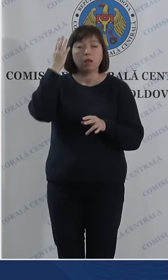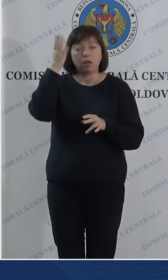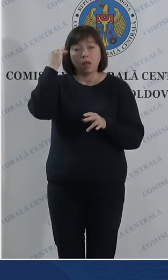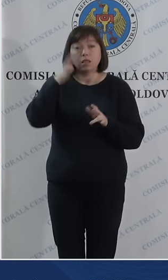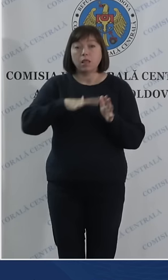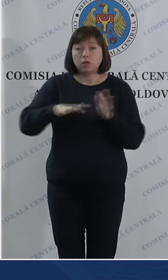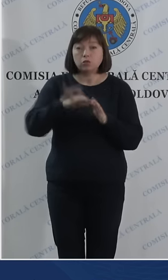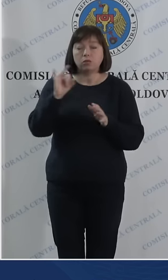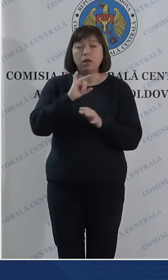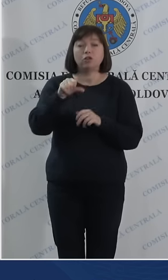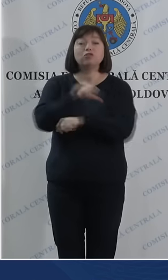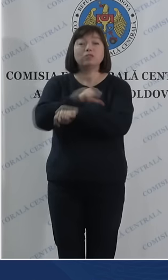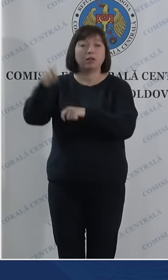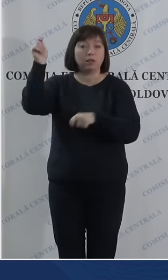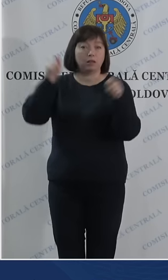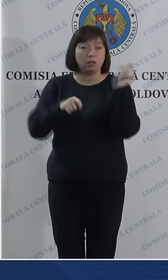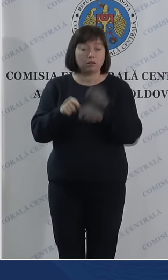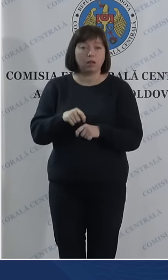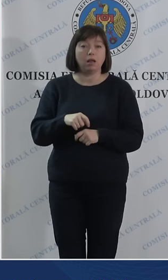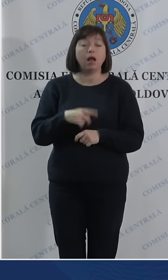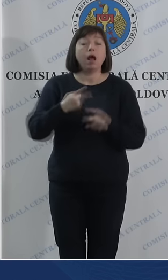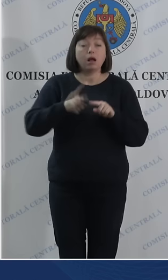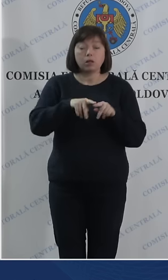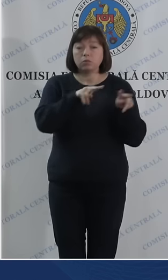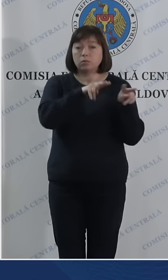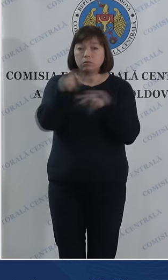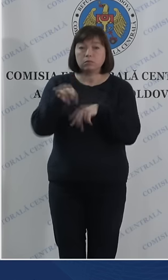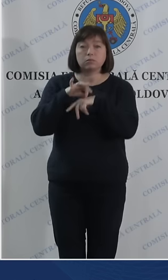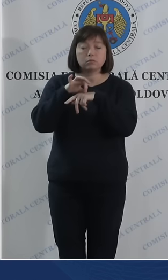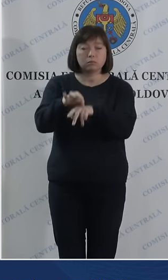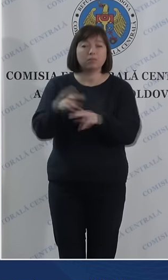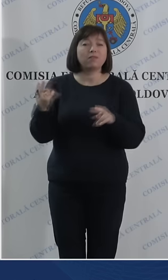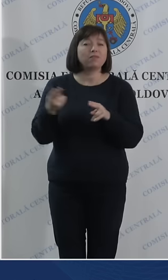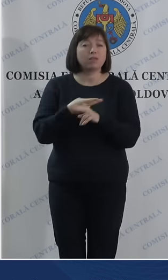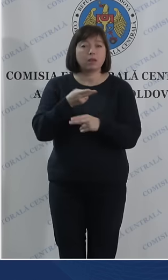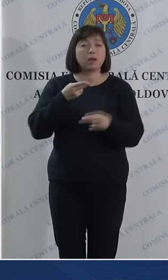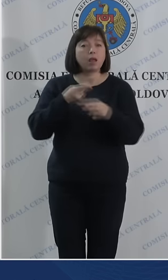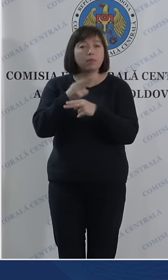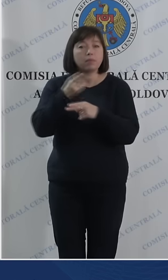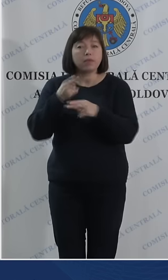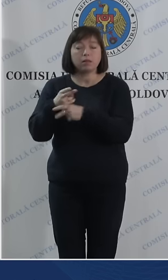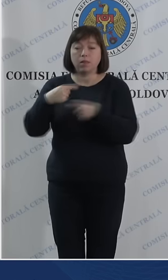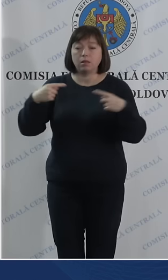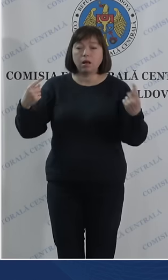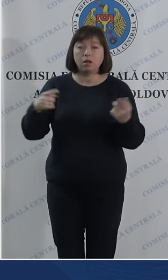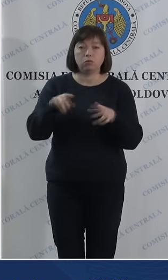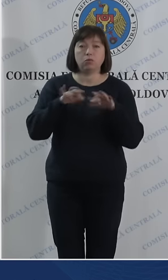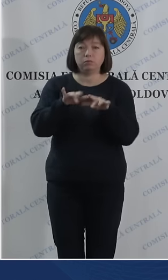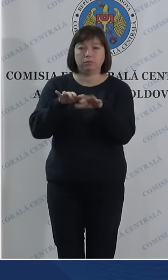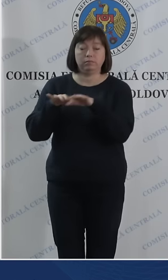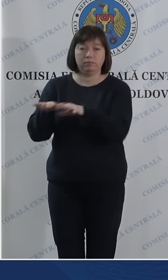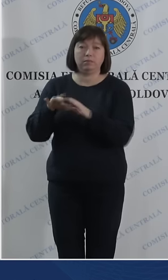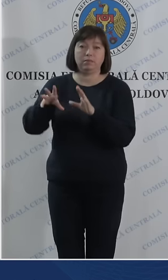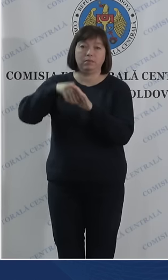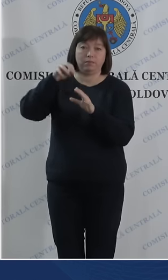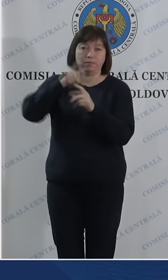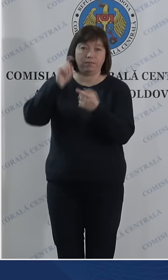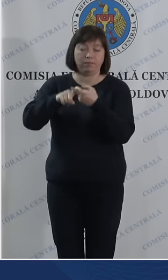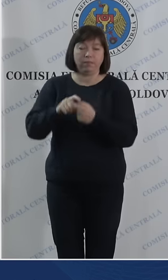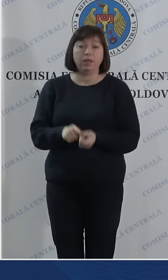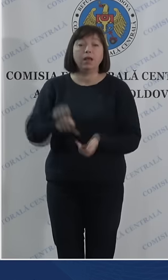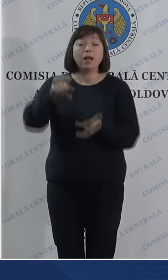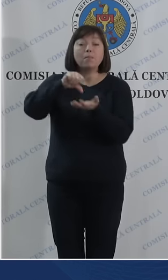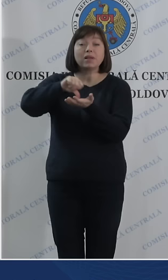internaționali care monitorizează desfășurarea fără impedimente a alegerilor. Prezența